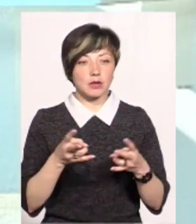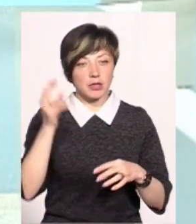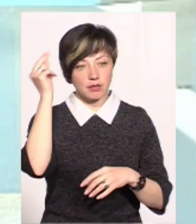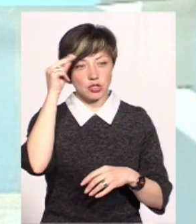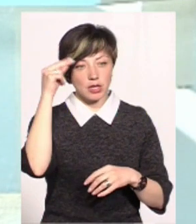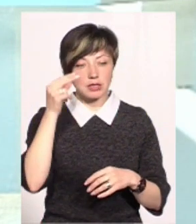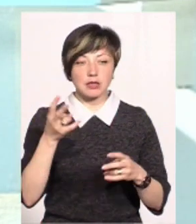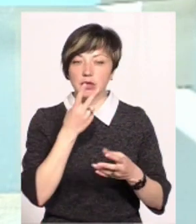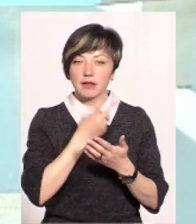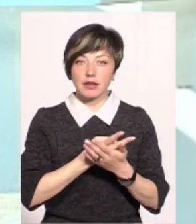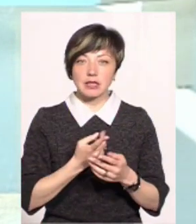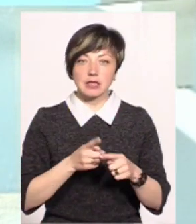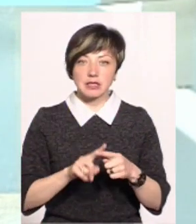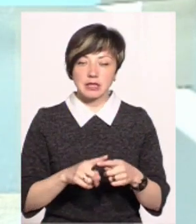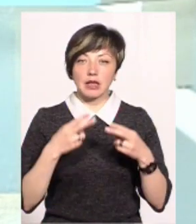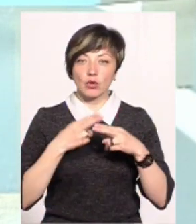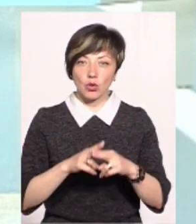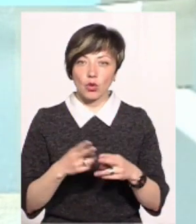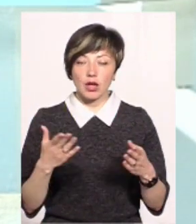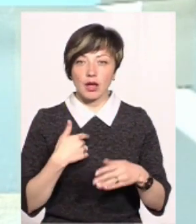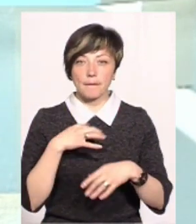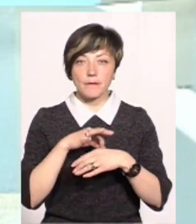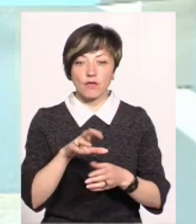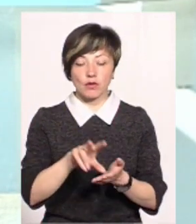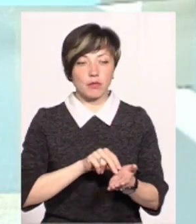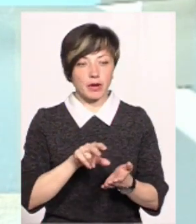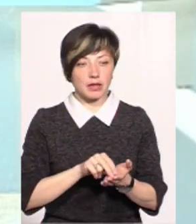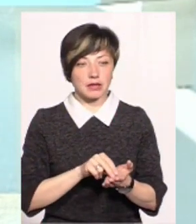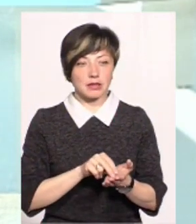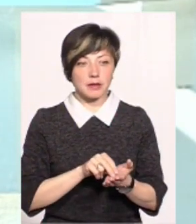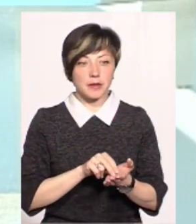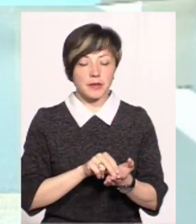навчатися. Треба дивитися саме ці власні технології, які я приводив, приклад,